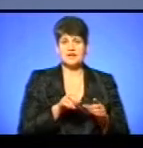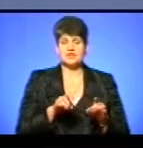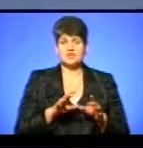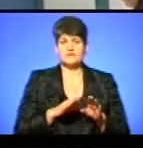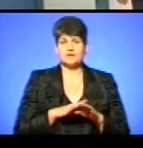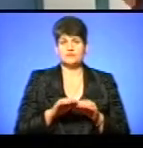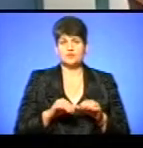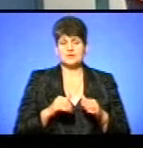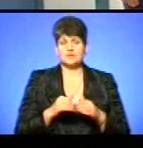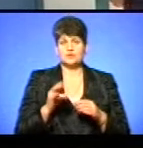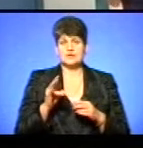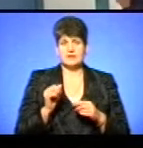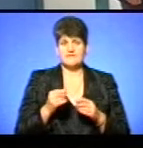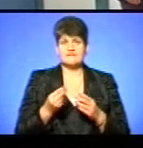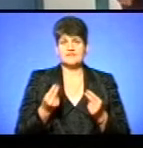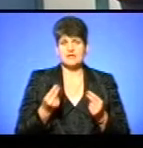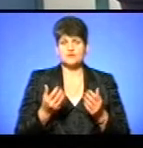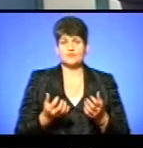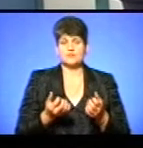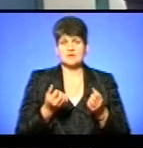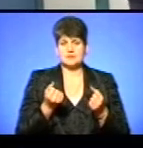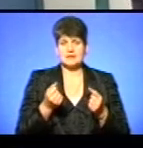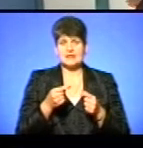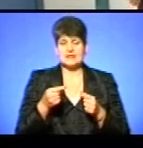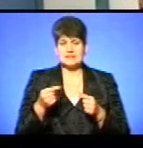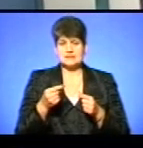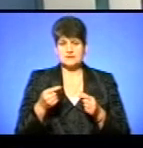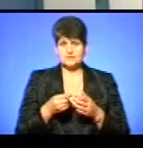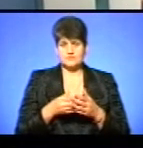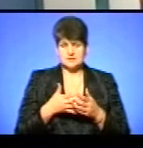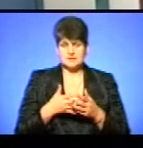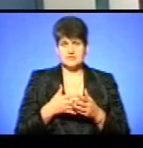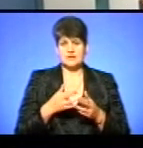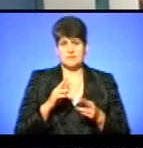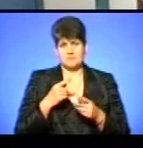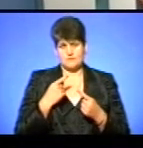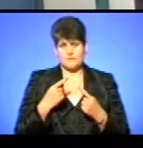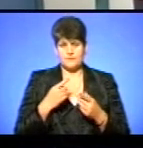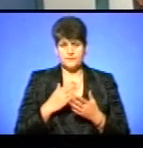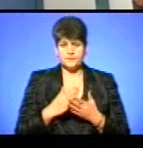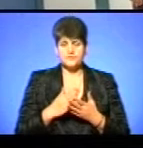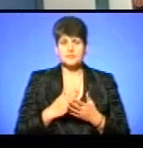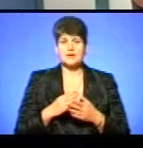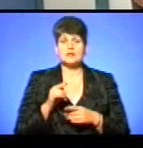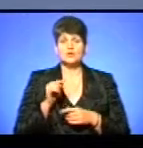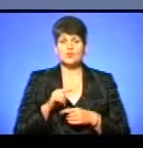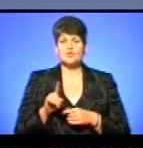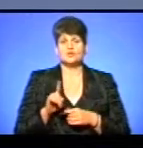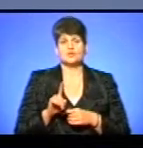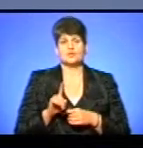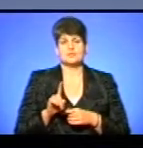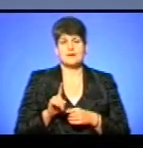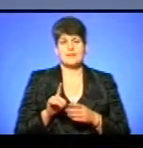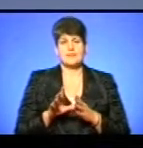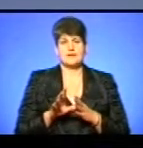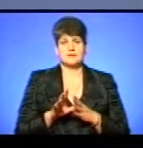комітету на фінансову підтримку, тобто різницю в тарифі, як ми говоримо, для того, щоби все ж таки і